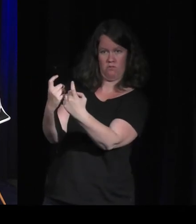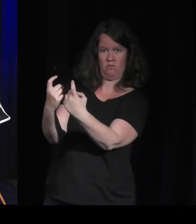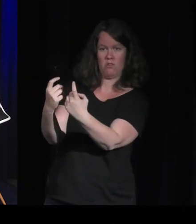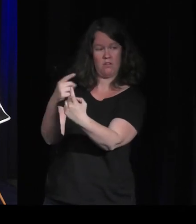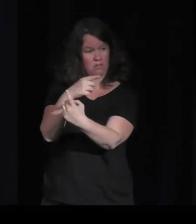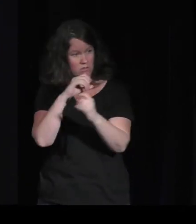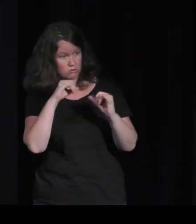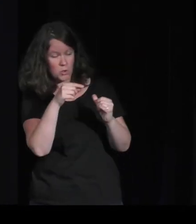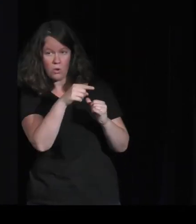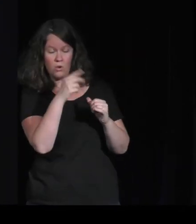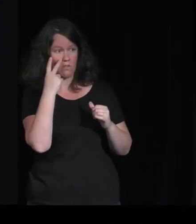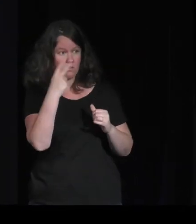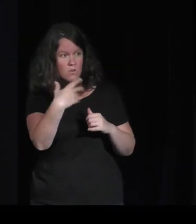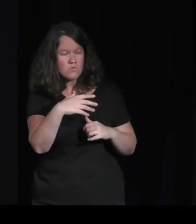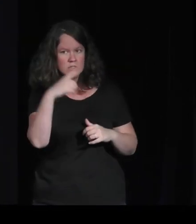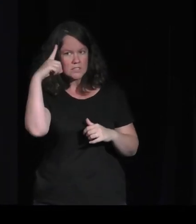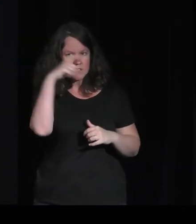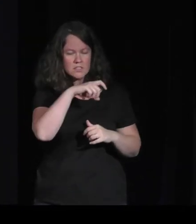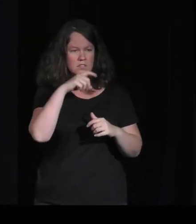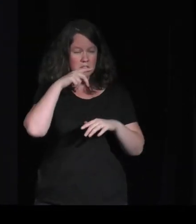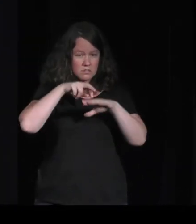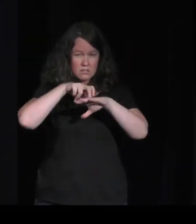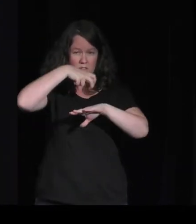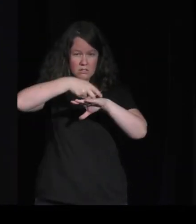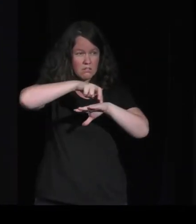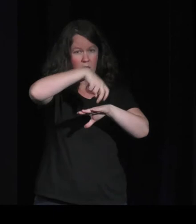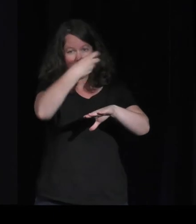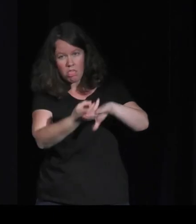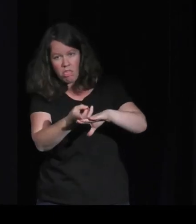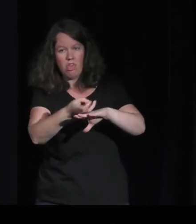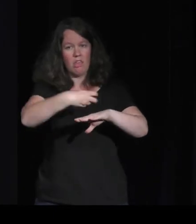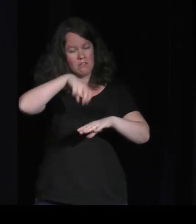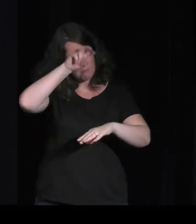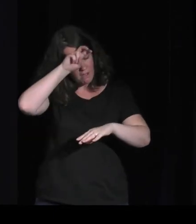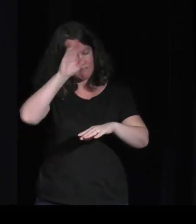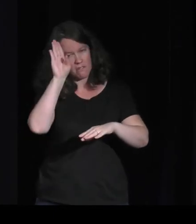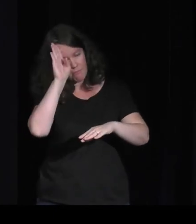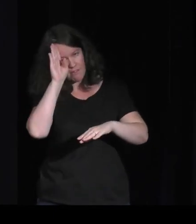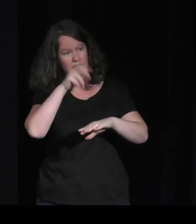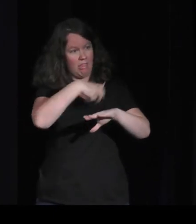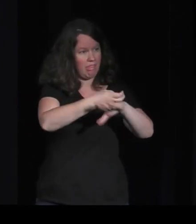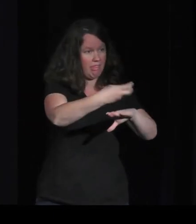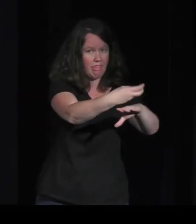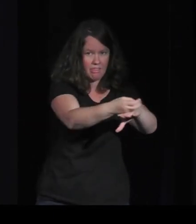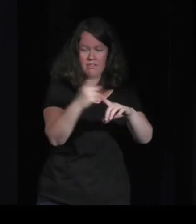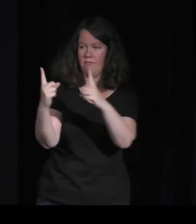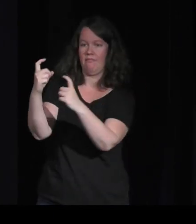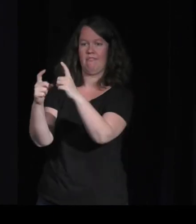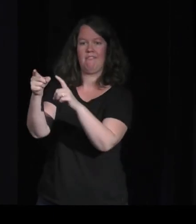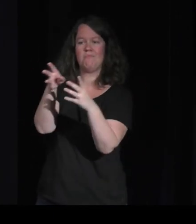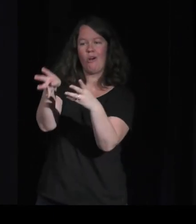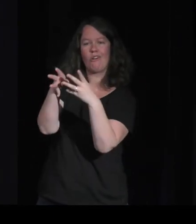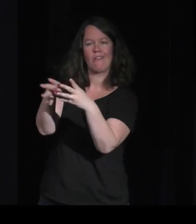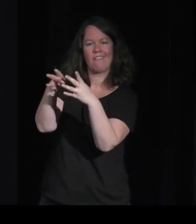tombe, il se cogne, sa copine se moque de lui, juste titre, etc. Donc, on voit bien qu